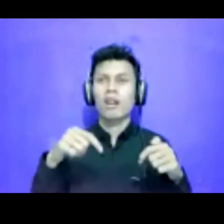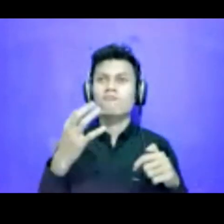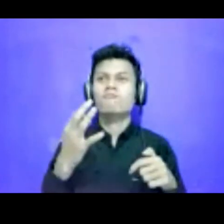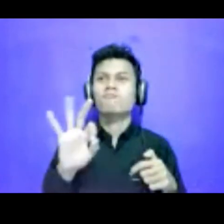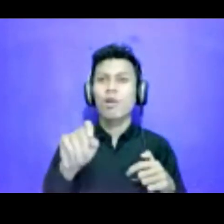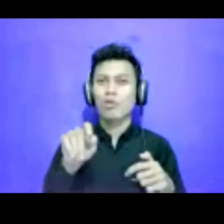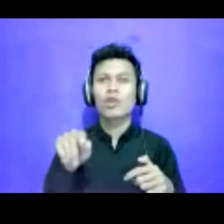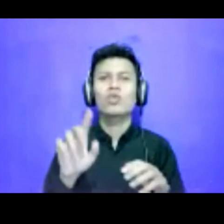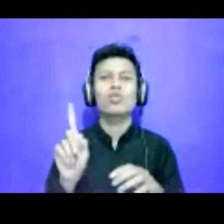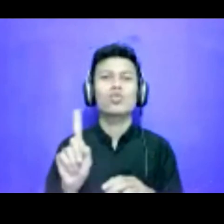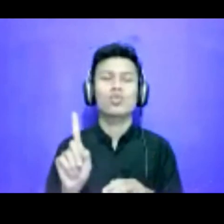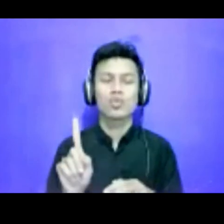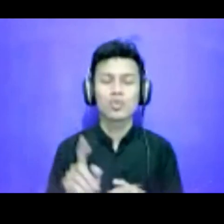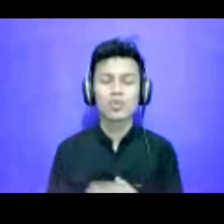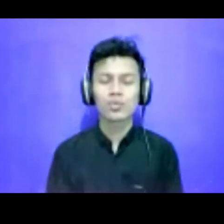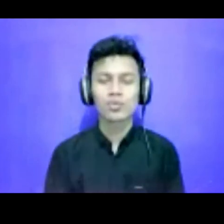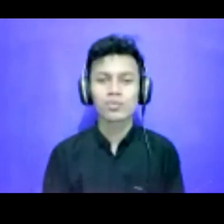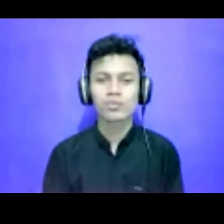Solidir.